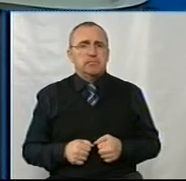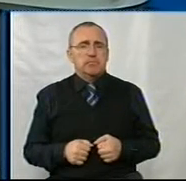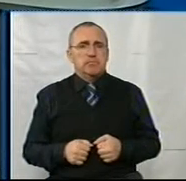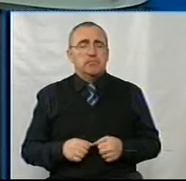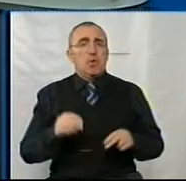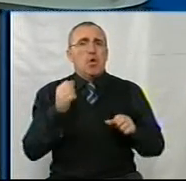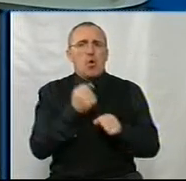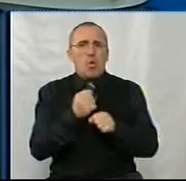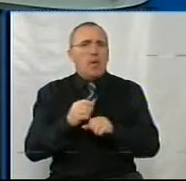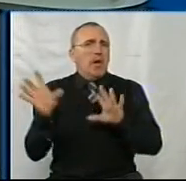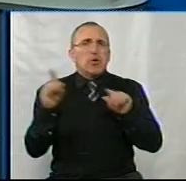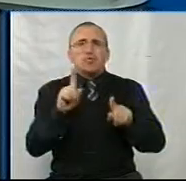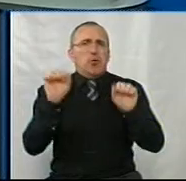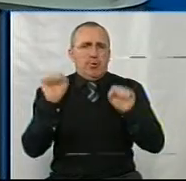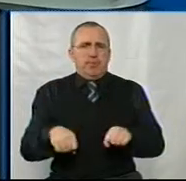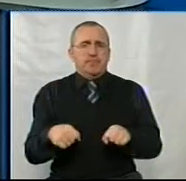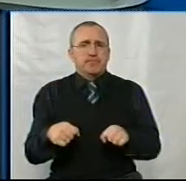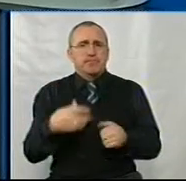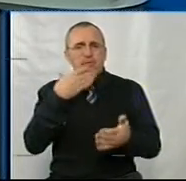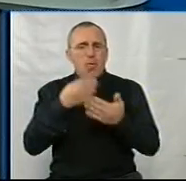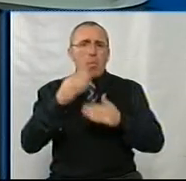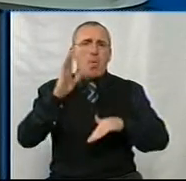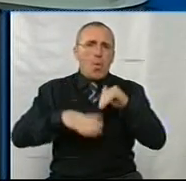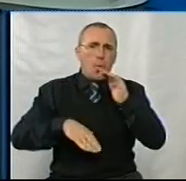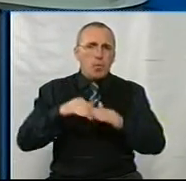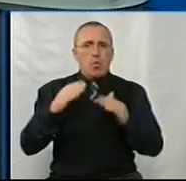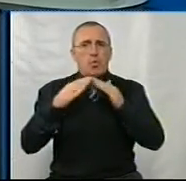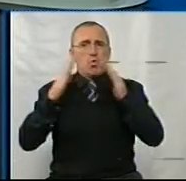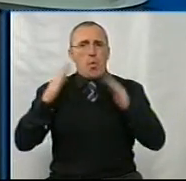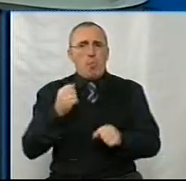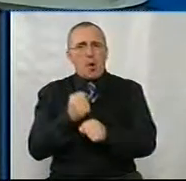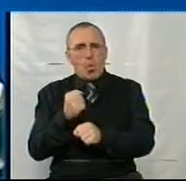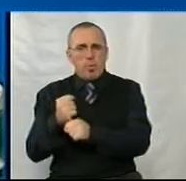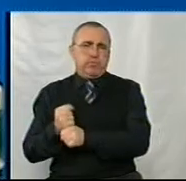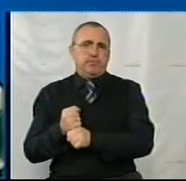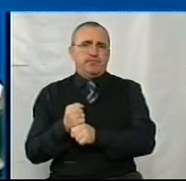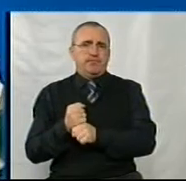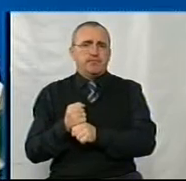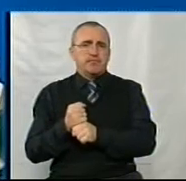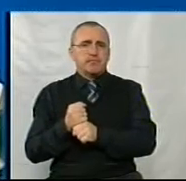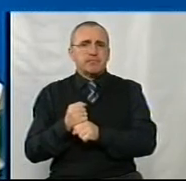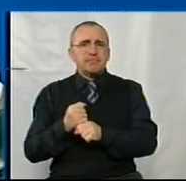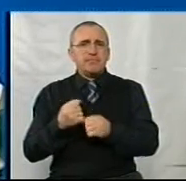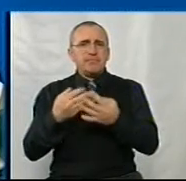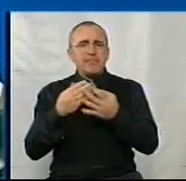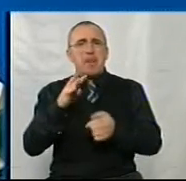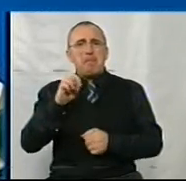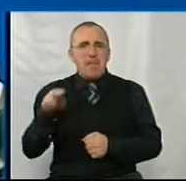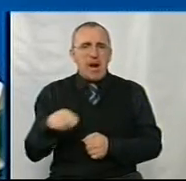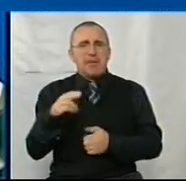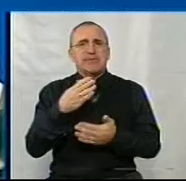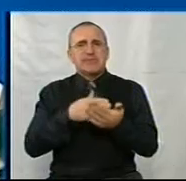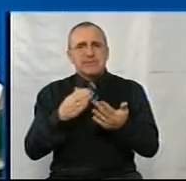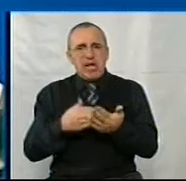Робимо все, що можна. Своїми руками, то ми вдома вробимо. І сало перекручуємо, і мед, і